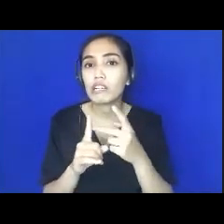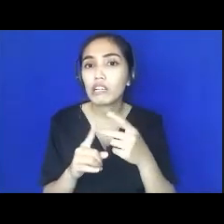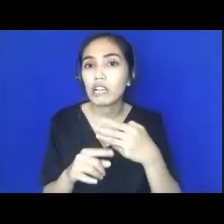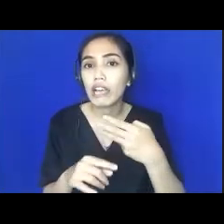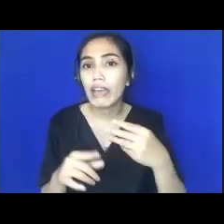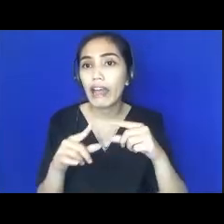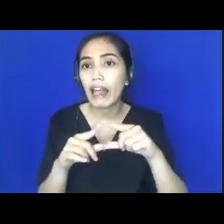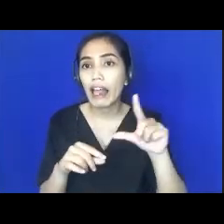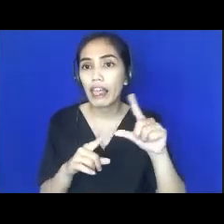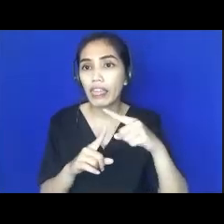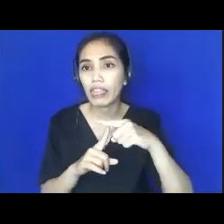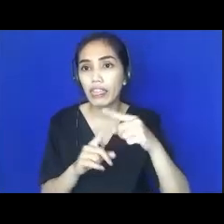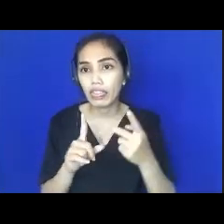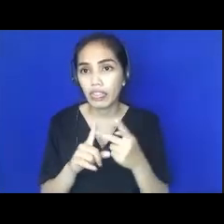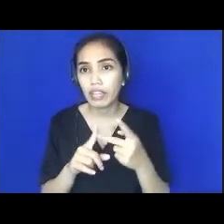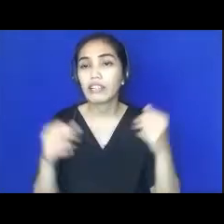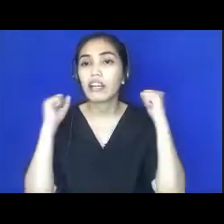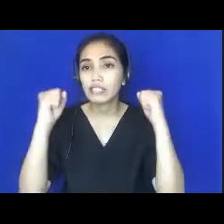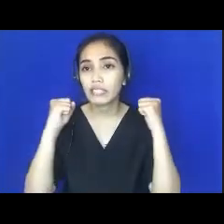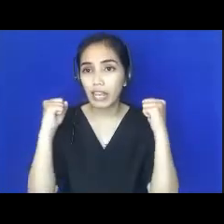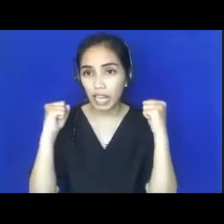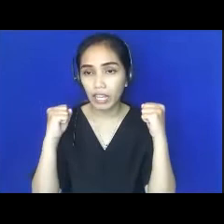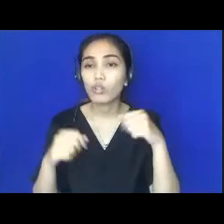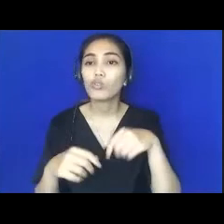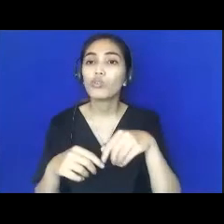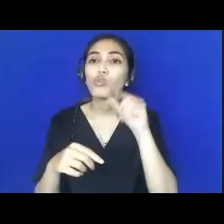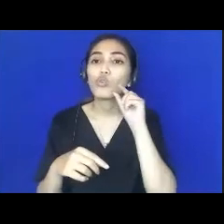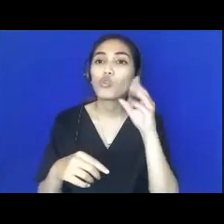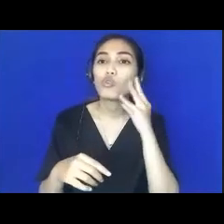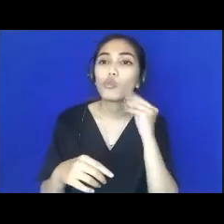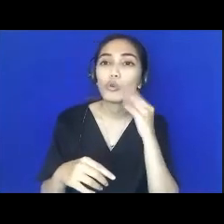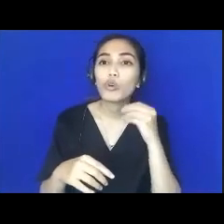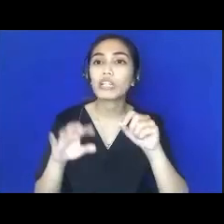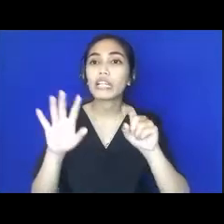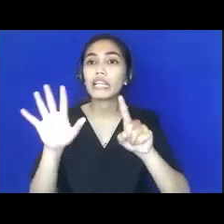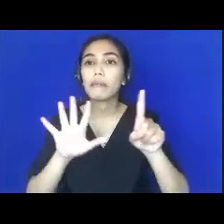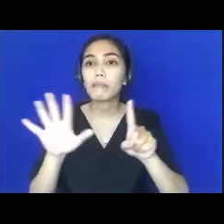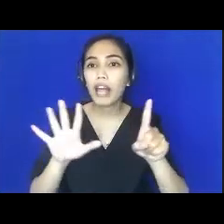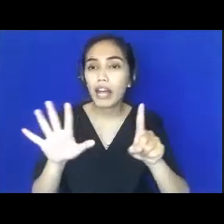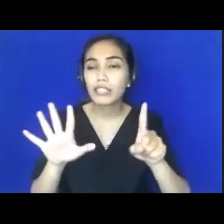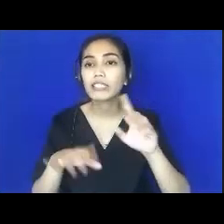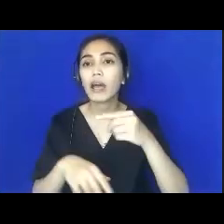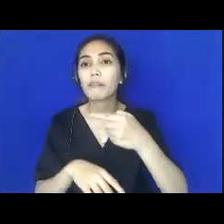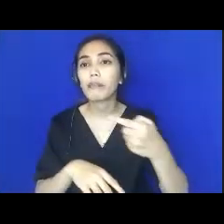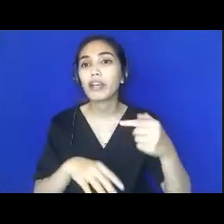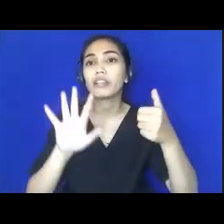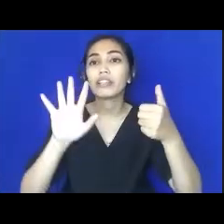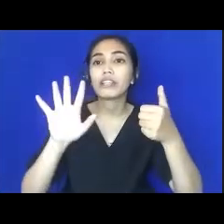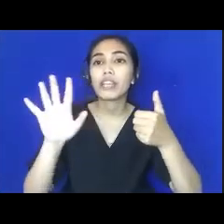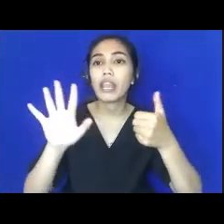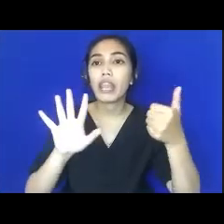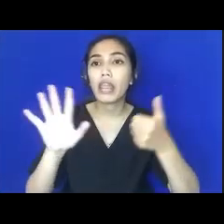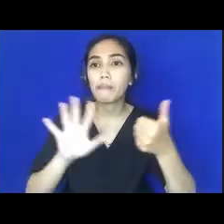survival rates untuk umur 15-60 tahun tapi juga berapa persen anak-anaknya yang tidak